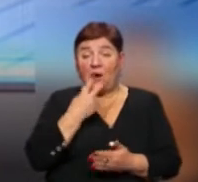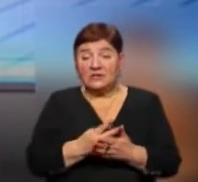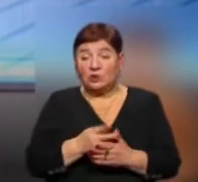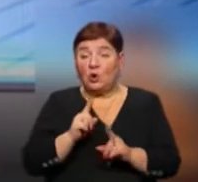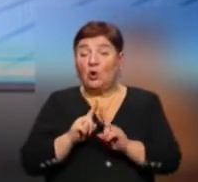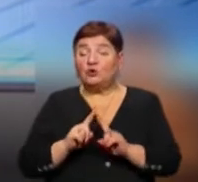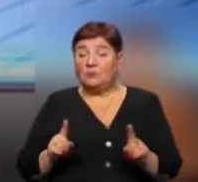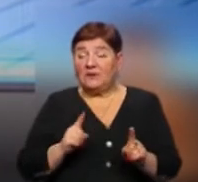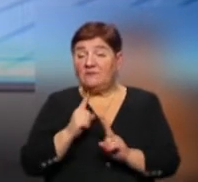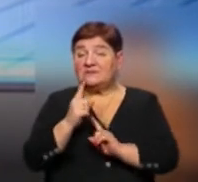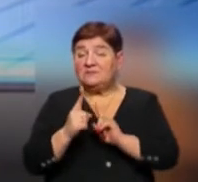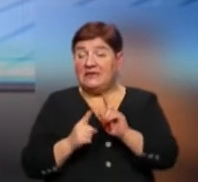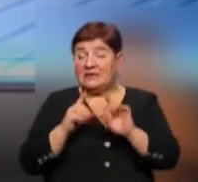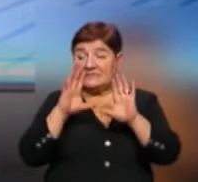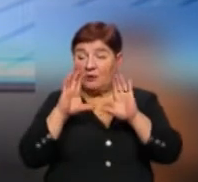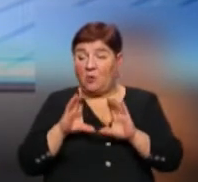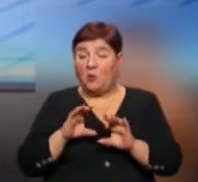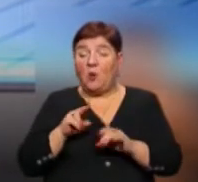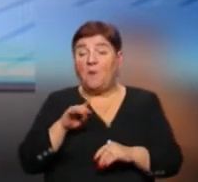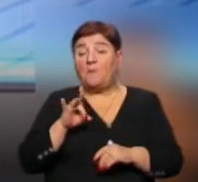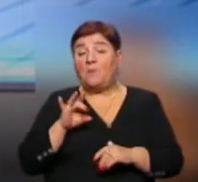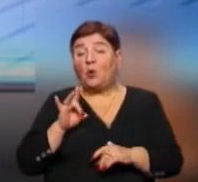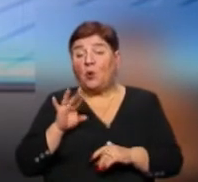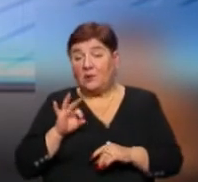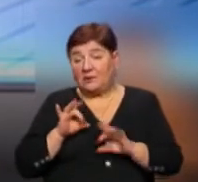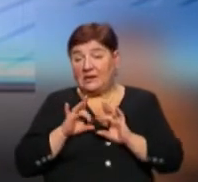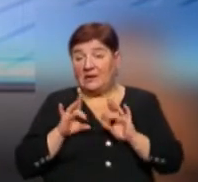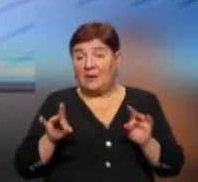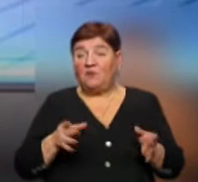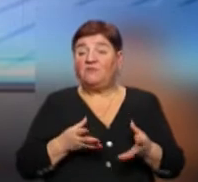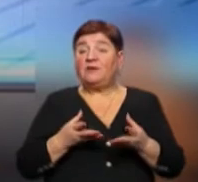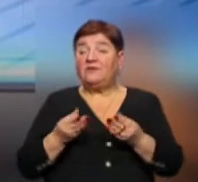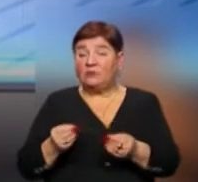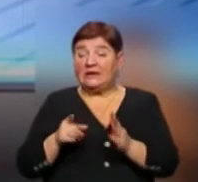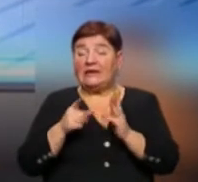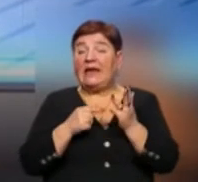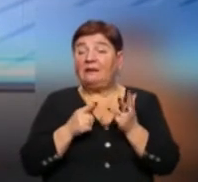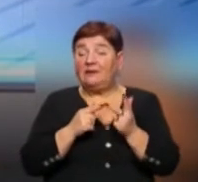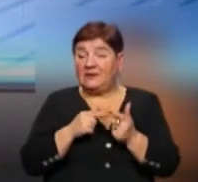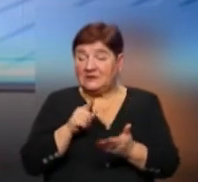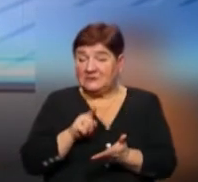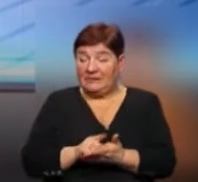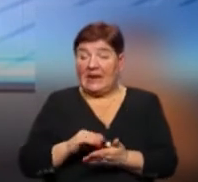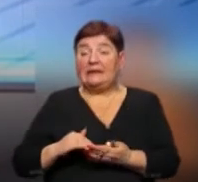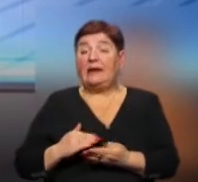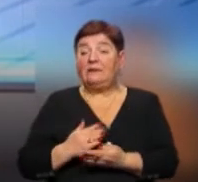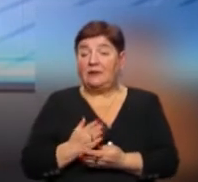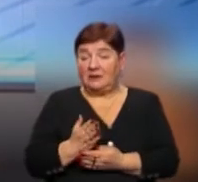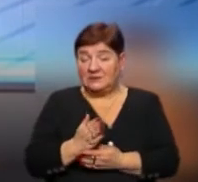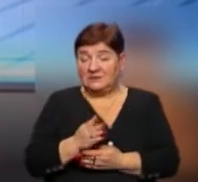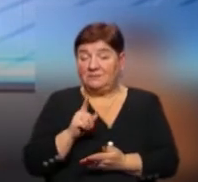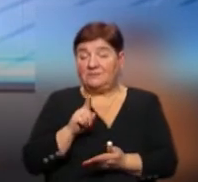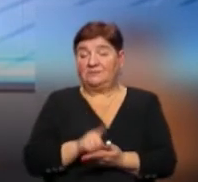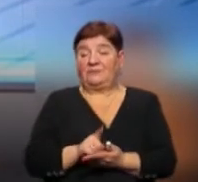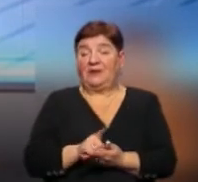особливо у цьому зміні законів про рекламу, вплинути на кількість вакансій, на якість вакансій,